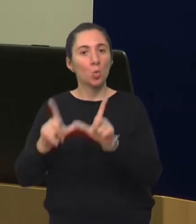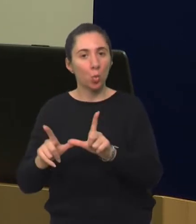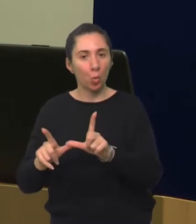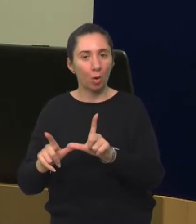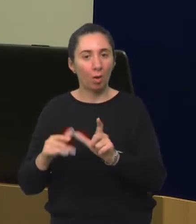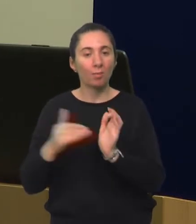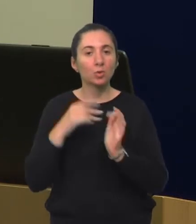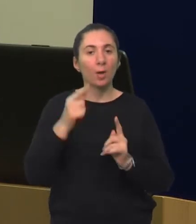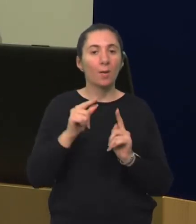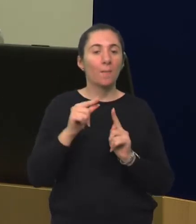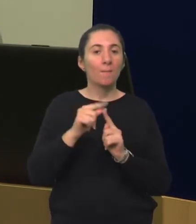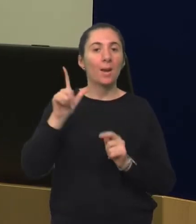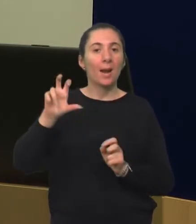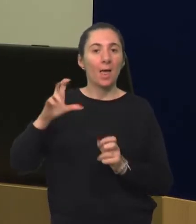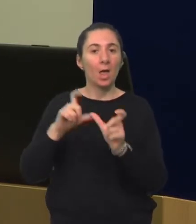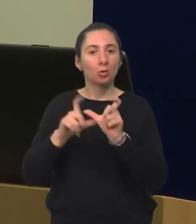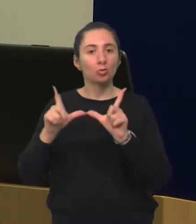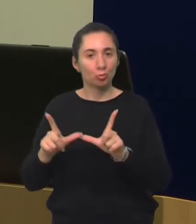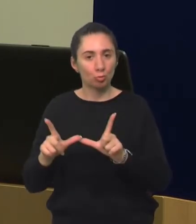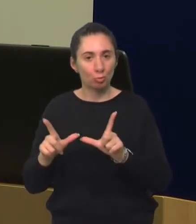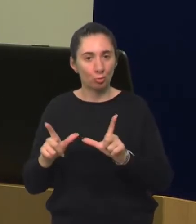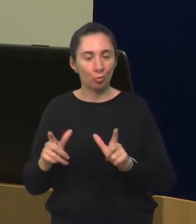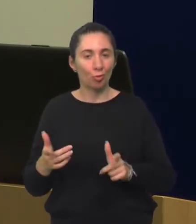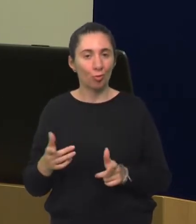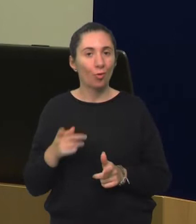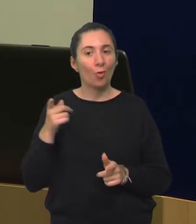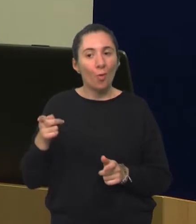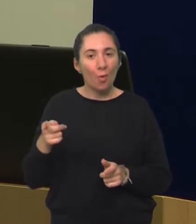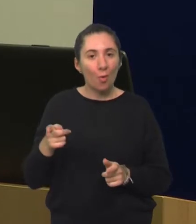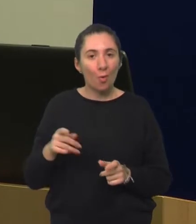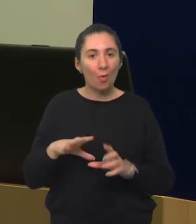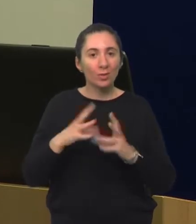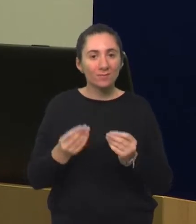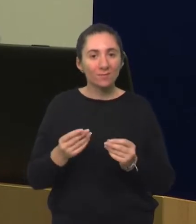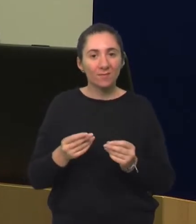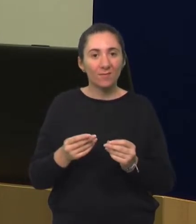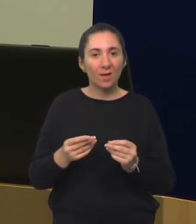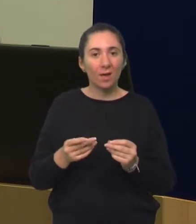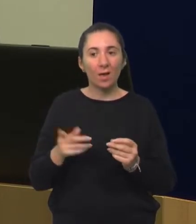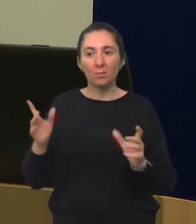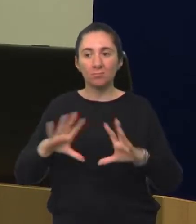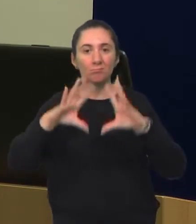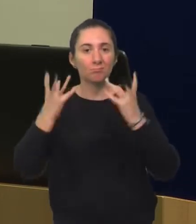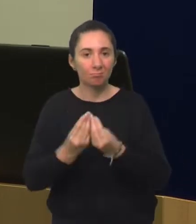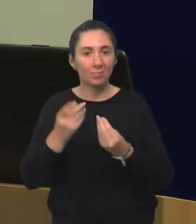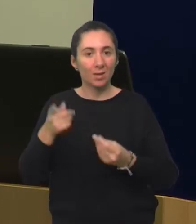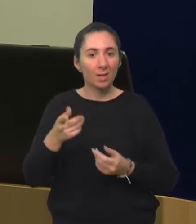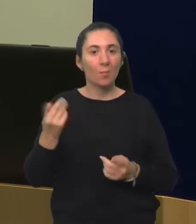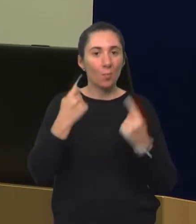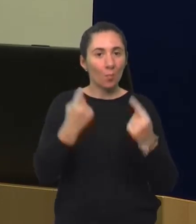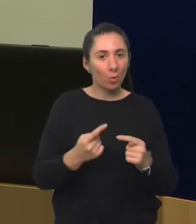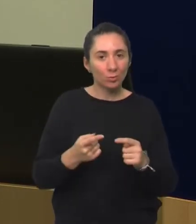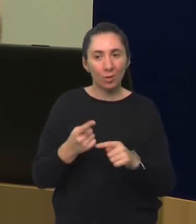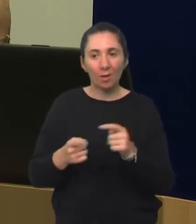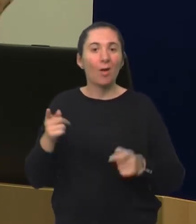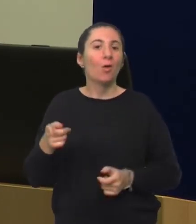taj glagol u množini, a ne plešu, znači oni obično sva pravila koje su naučili generaliziraju, onda ih primjenjuju i tamo gdje postoje